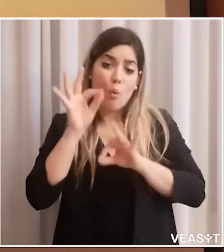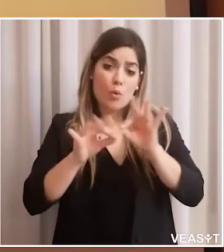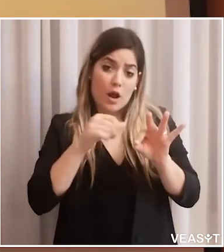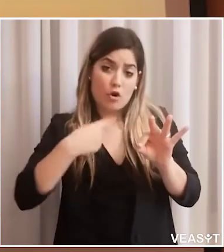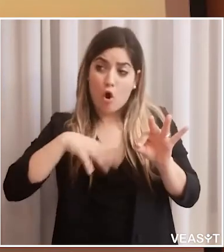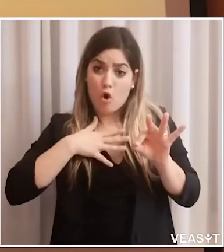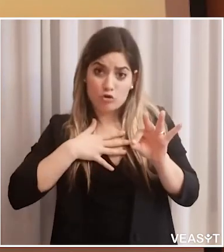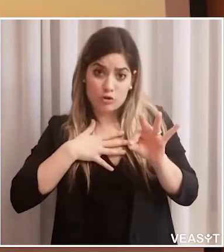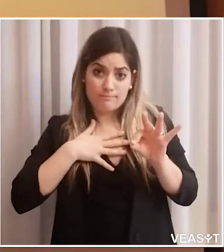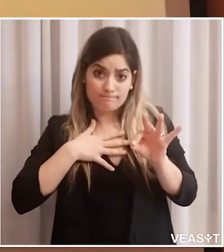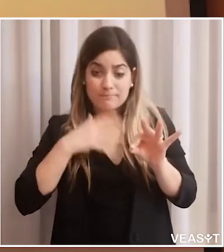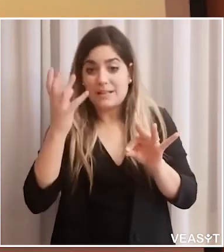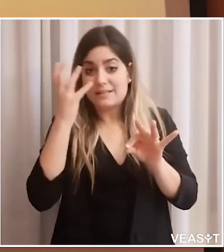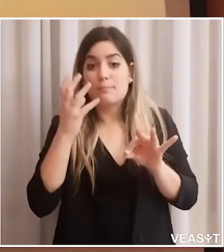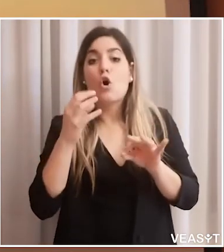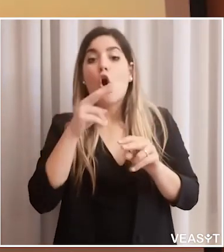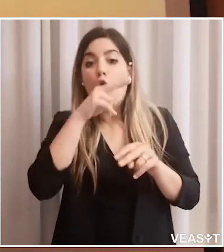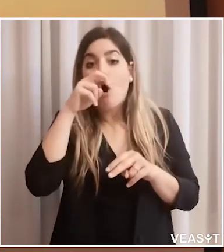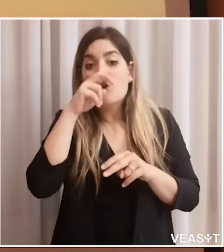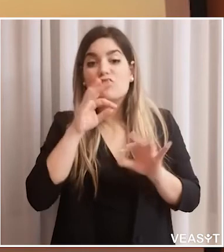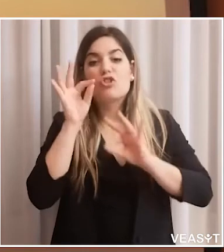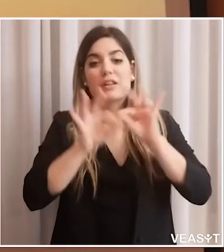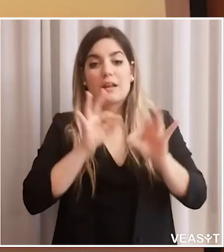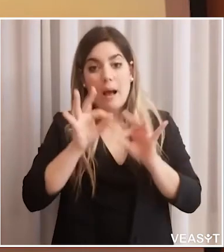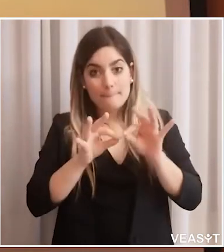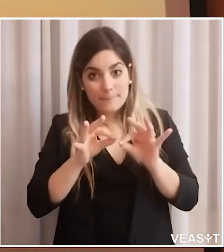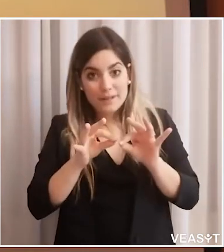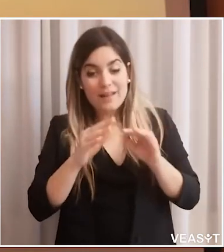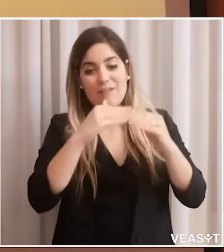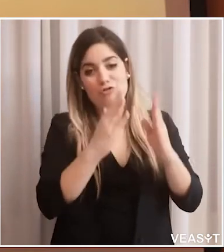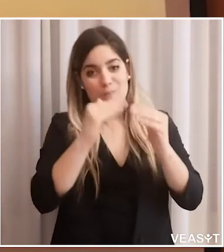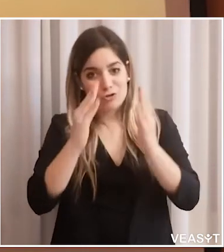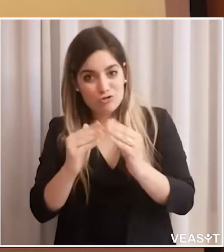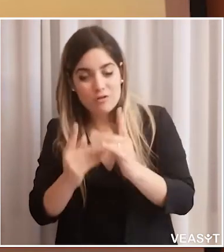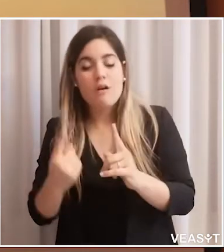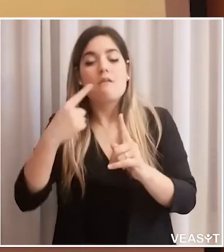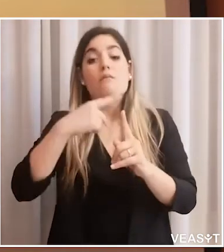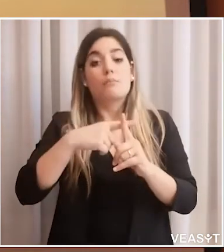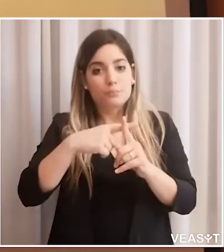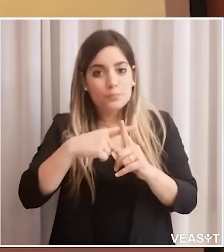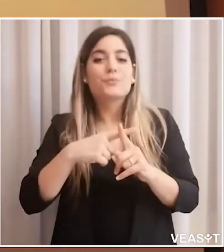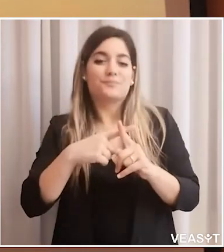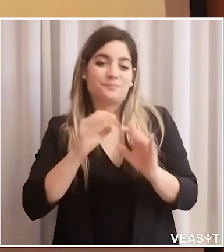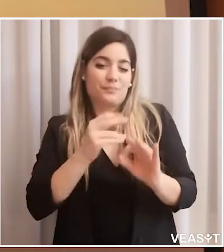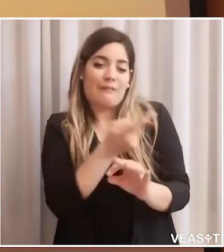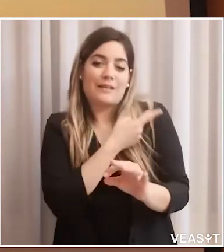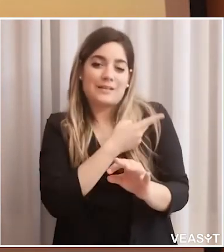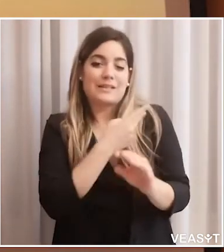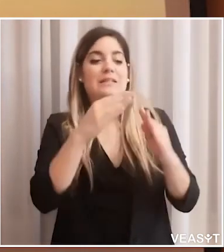che hanno prima di tutto bisogno di noi, quindi pazienti in ossigenografia